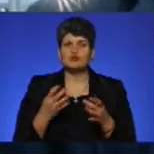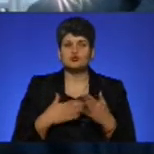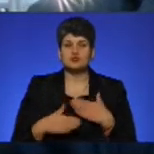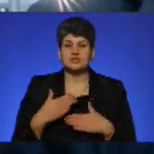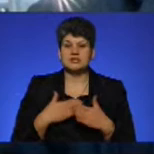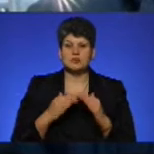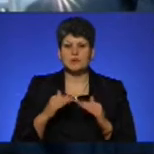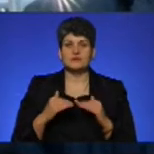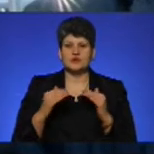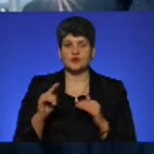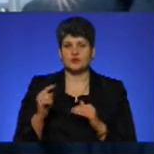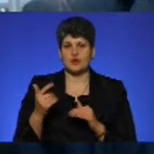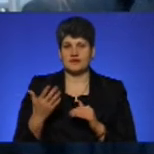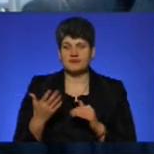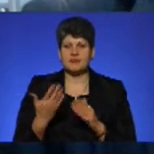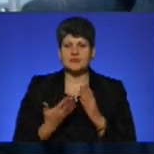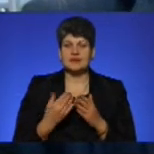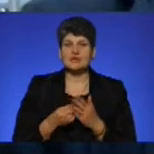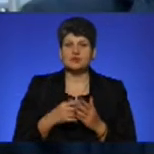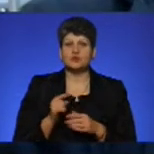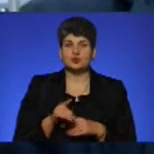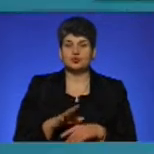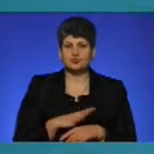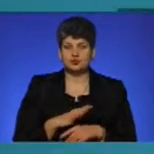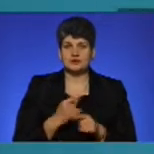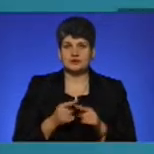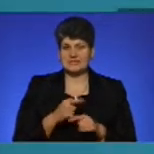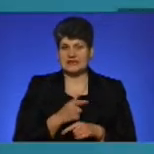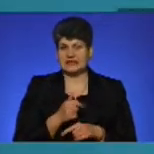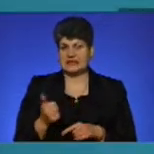підвищенню на одну гривню, але ціною того, що відбулося за цей тиждень.